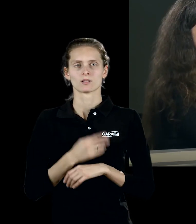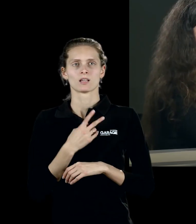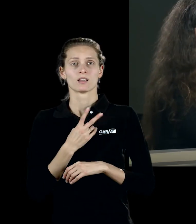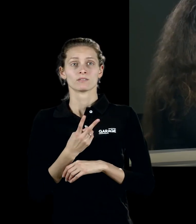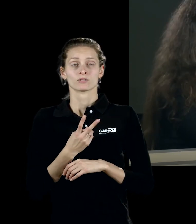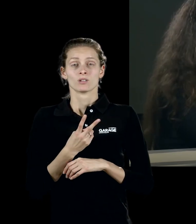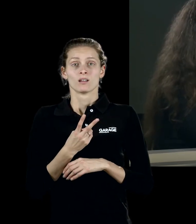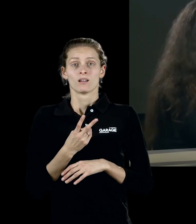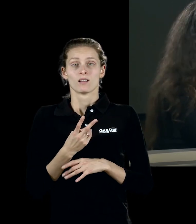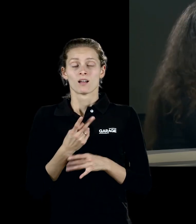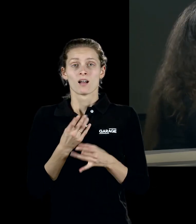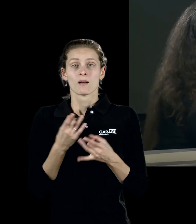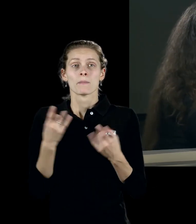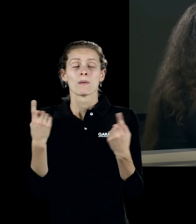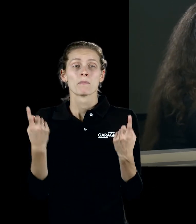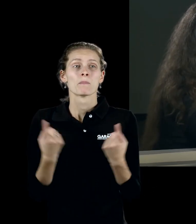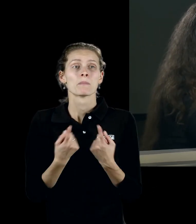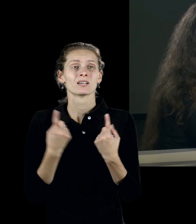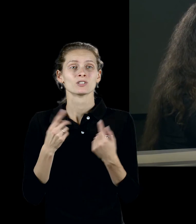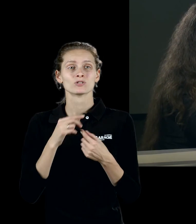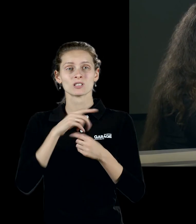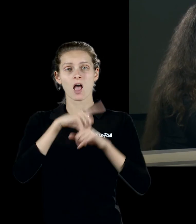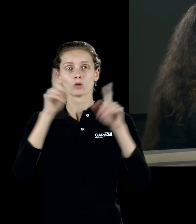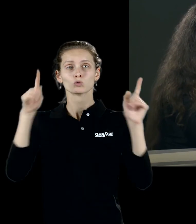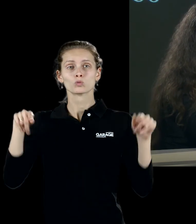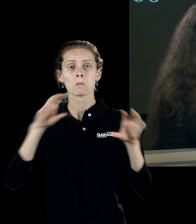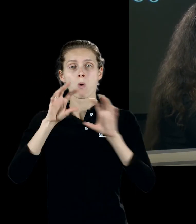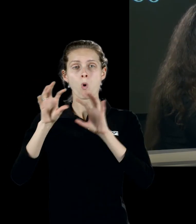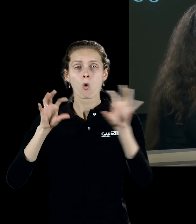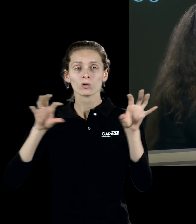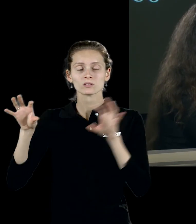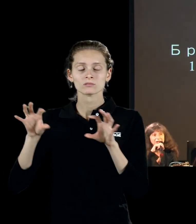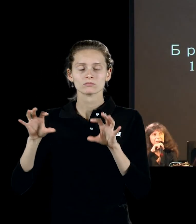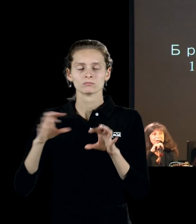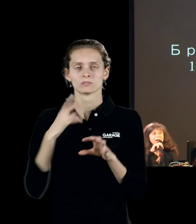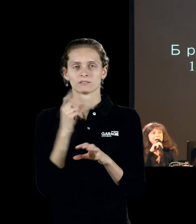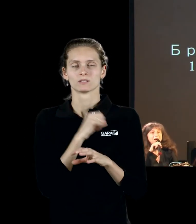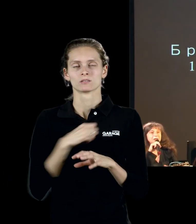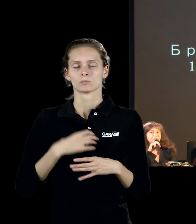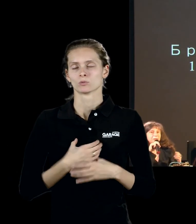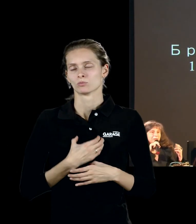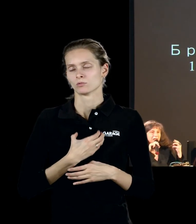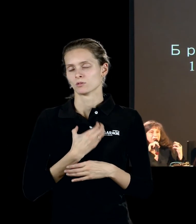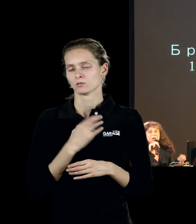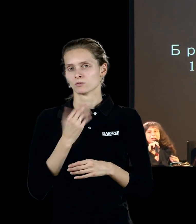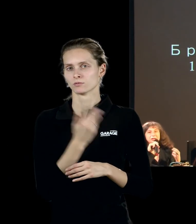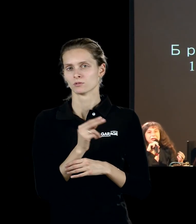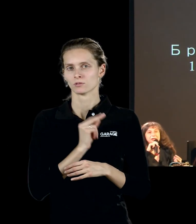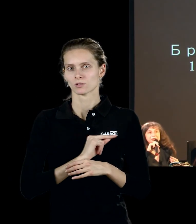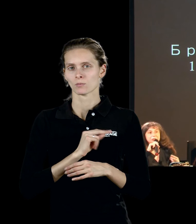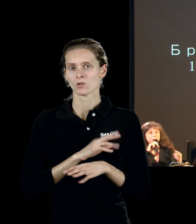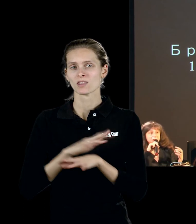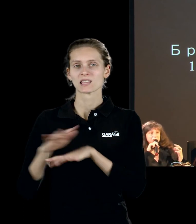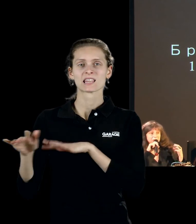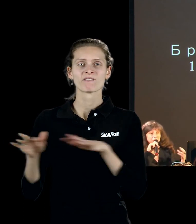взгляд, обыденный натюрморт, в общем, наверное, является такой самой действительно жуткой работой клея. А движение